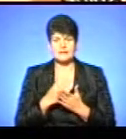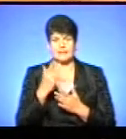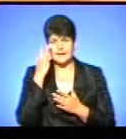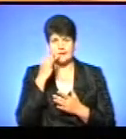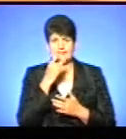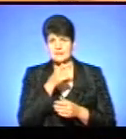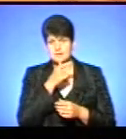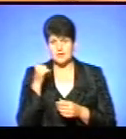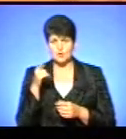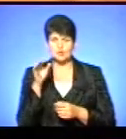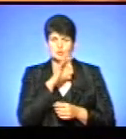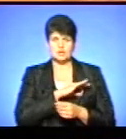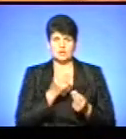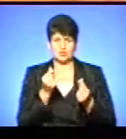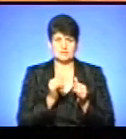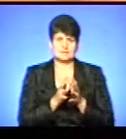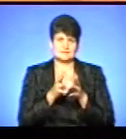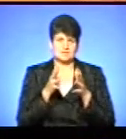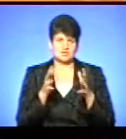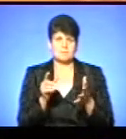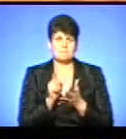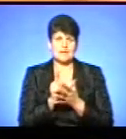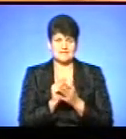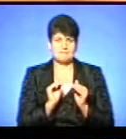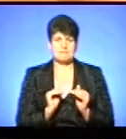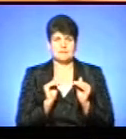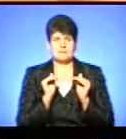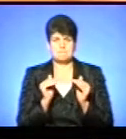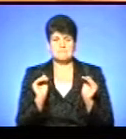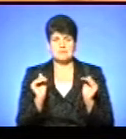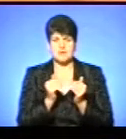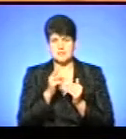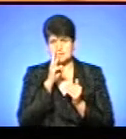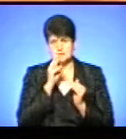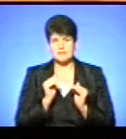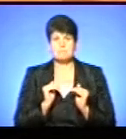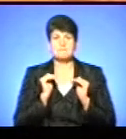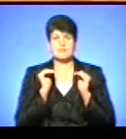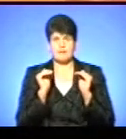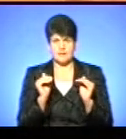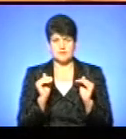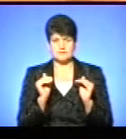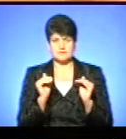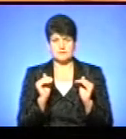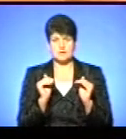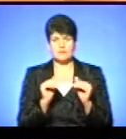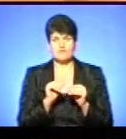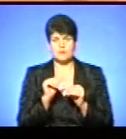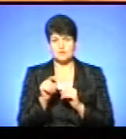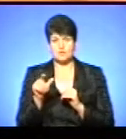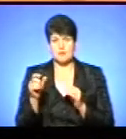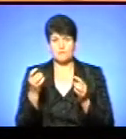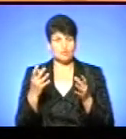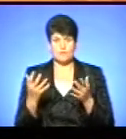період. Дохід трошки виріс. Людей пенсії піднялись, мінімальна зарплата піднялась. У деяких осіб просто